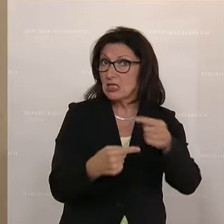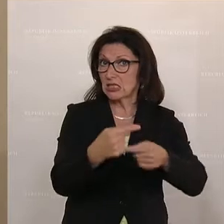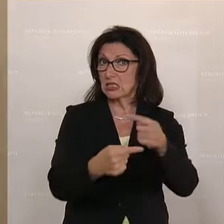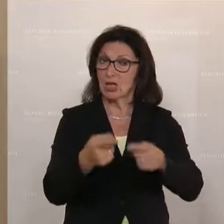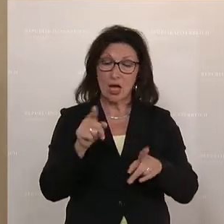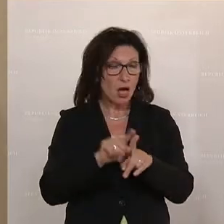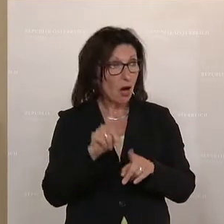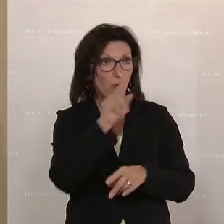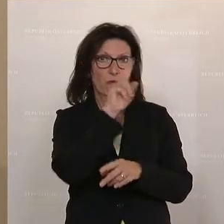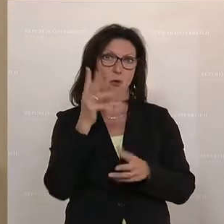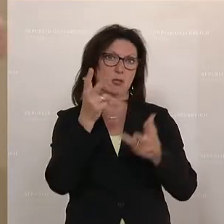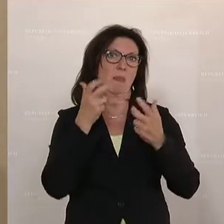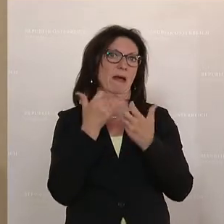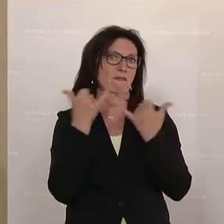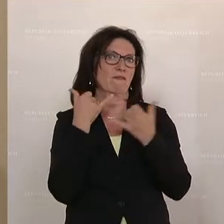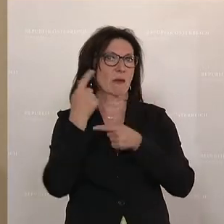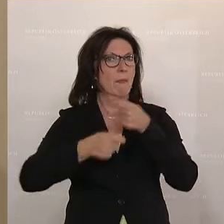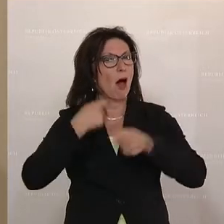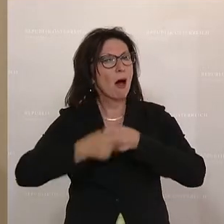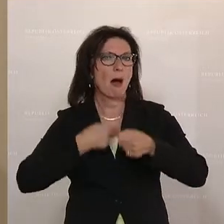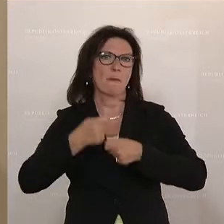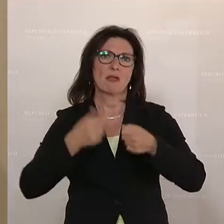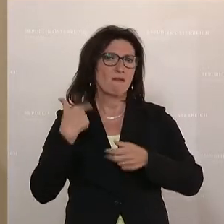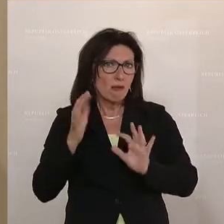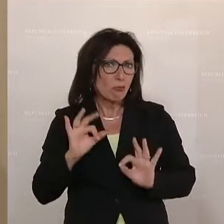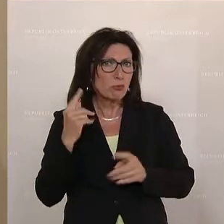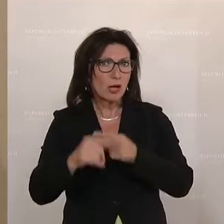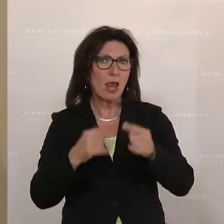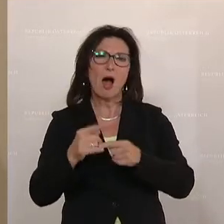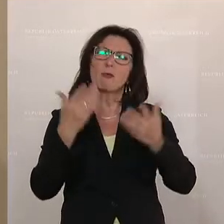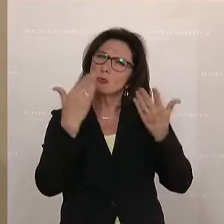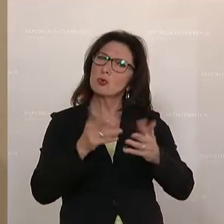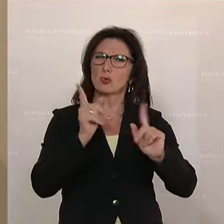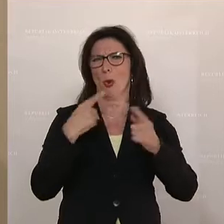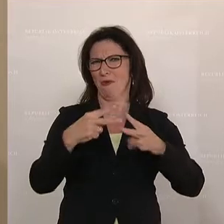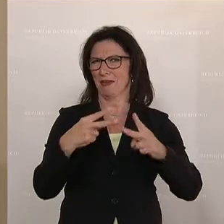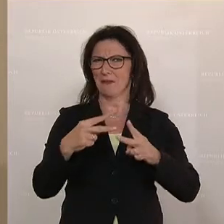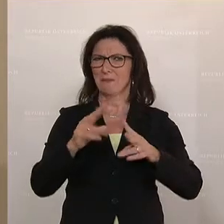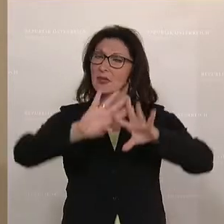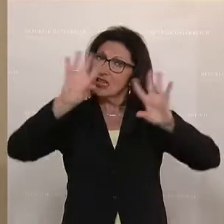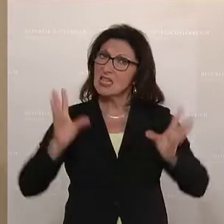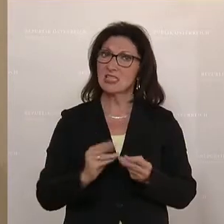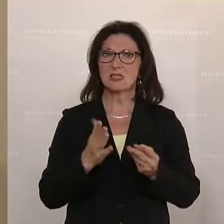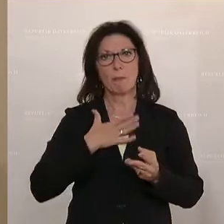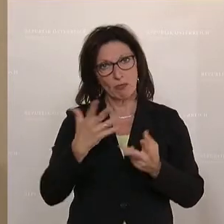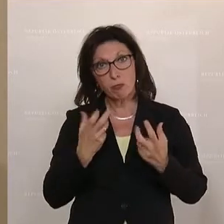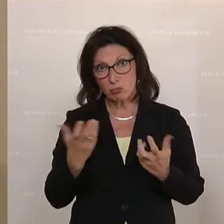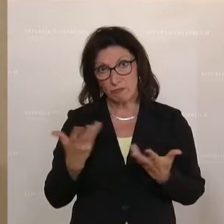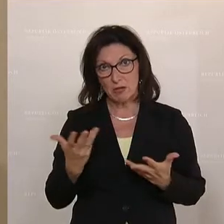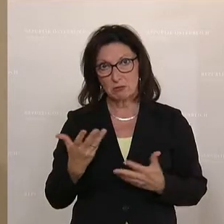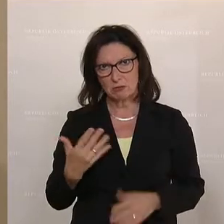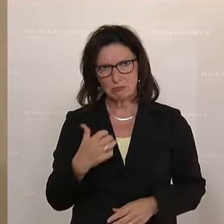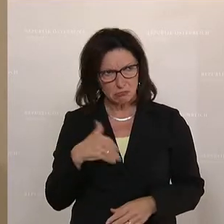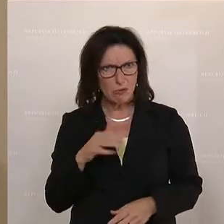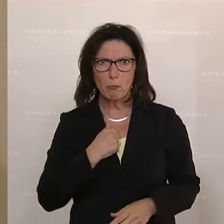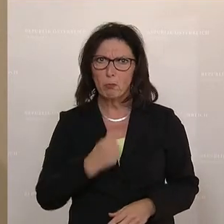Volksbegehrens, der gut war. Und auf dieser Ebene sollen wir weitermachen, sollen wir weitergehen. Aber in Summe wünsche ich mir dann schon mehr Mut